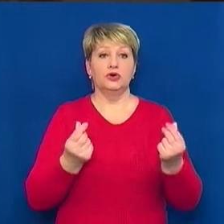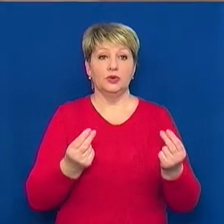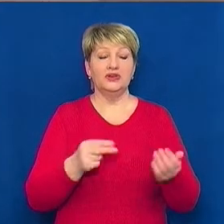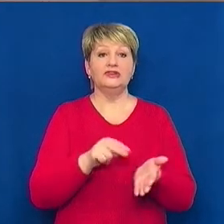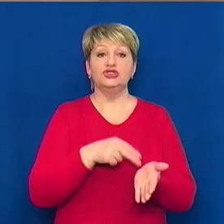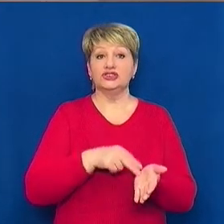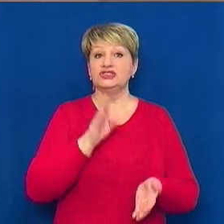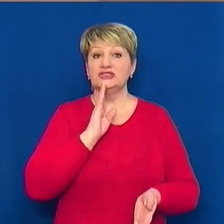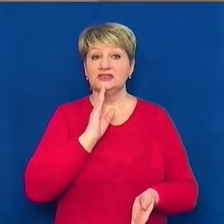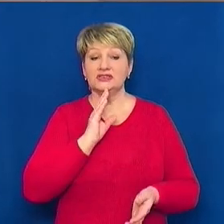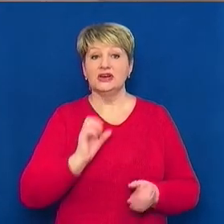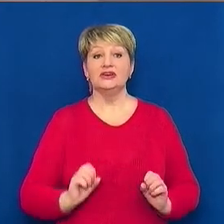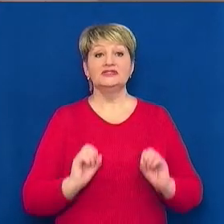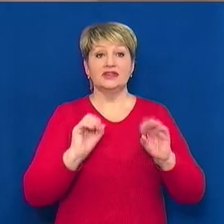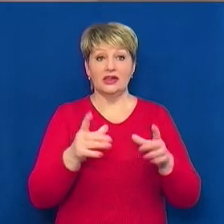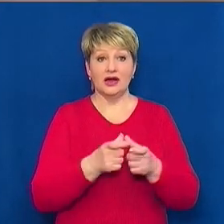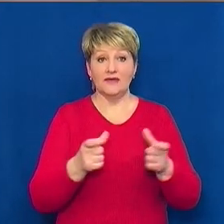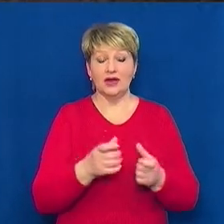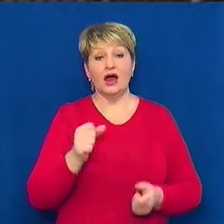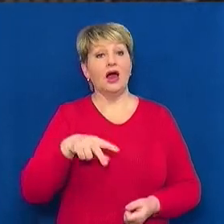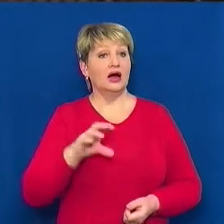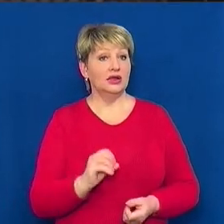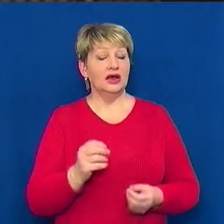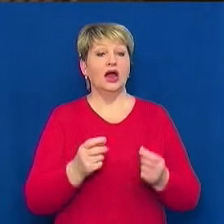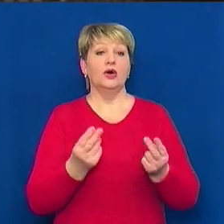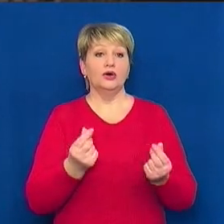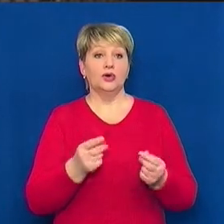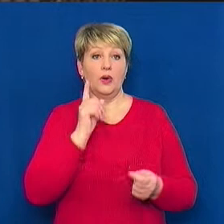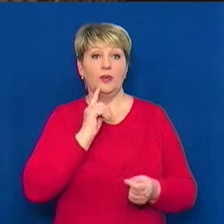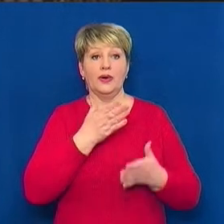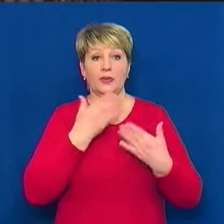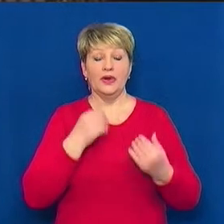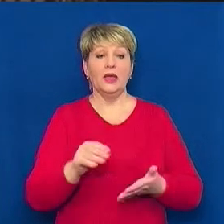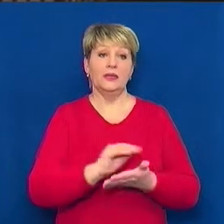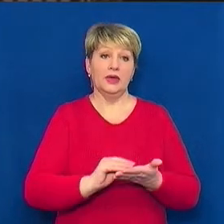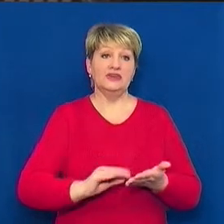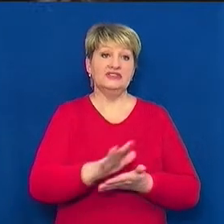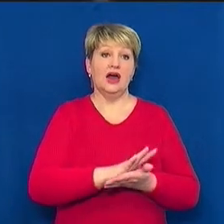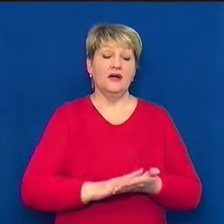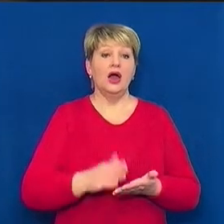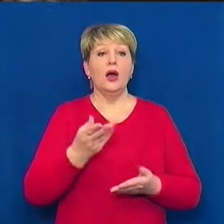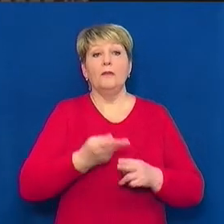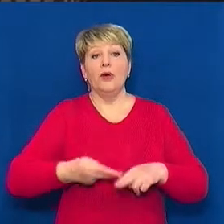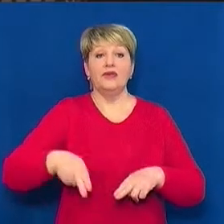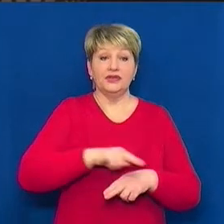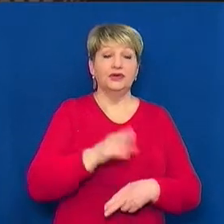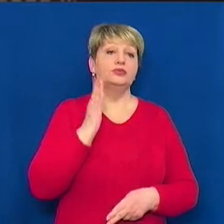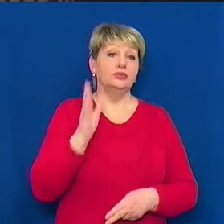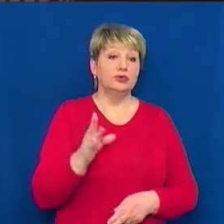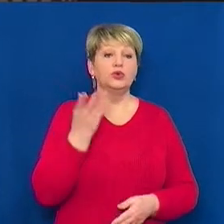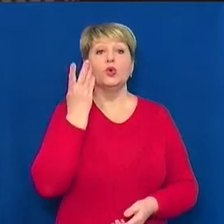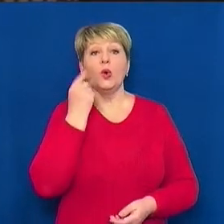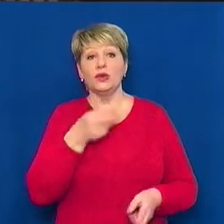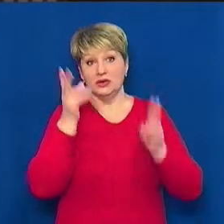здала квитки, але грошей за них не отримала. Прийняли квитки, написали заяву і будуть повертати кошти. Коли, невідомо. Я